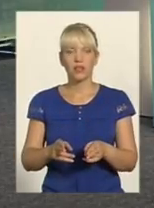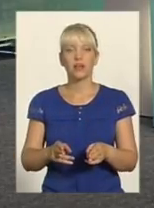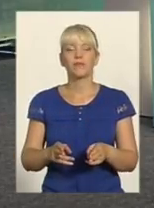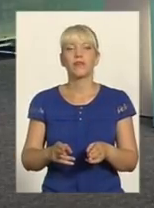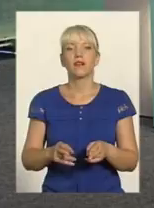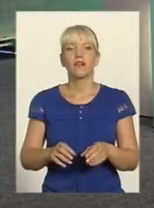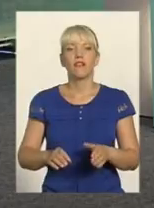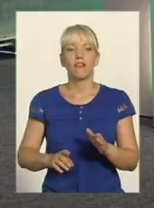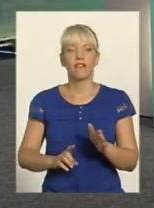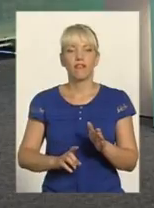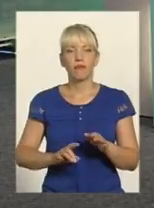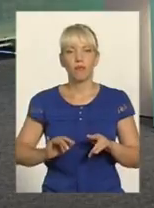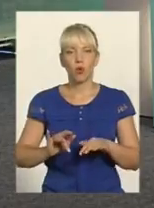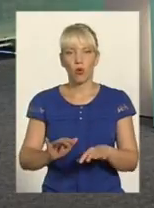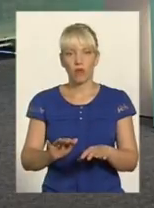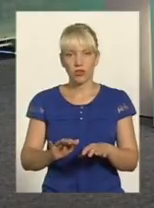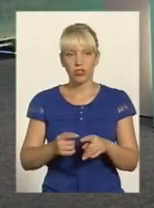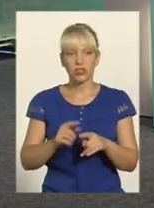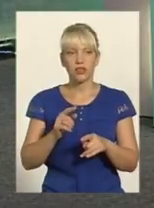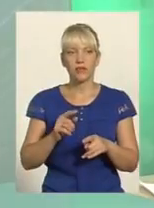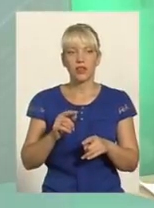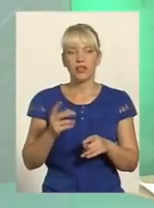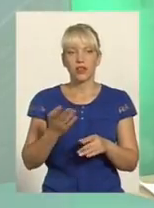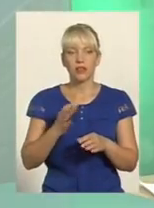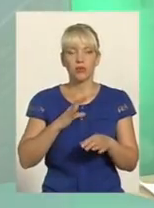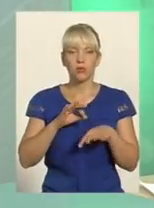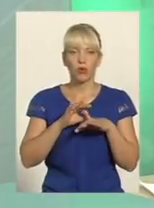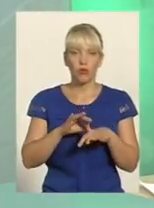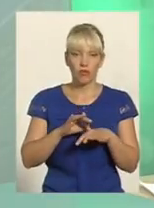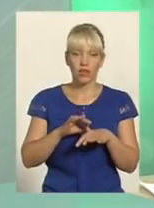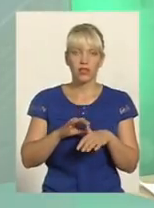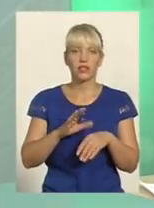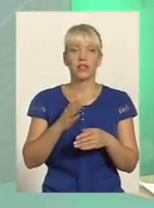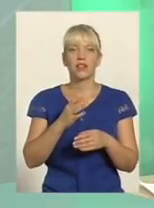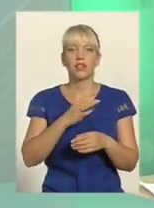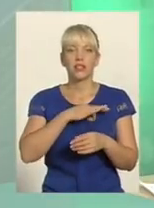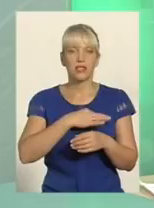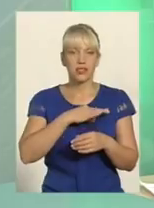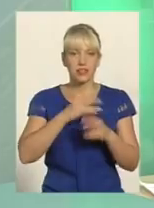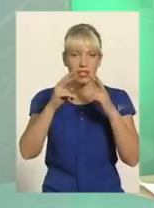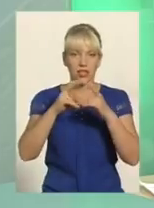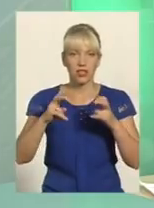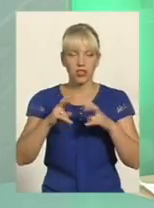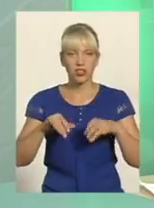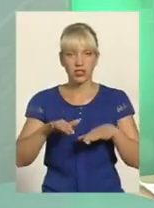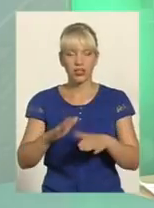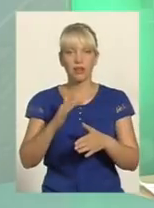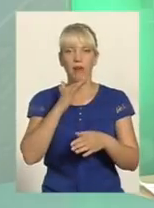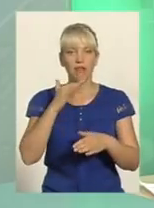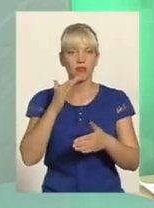проведення тих чи інших слідчих дій, встановлено відсутність складу злочину Тобто сьогодні